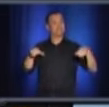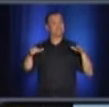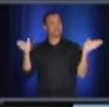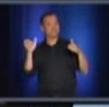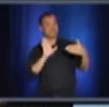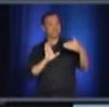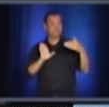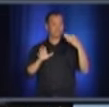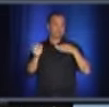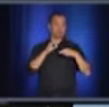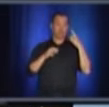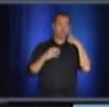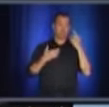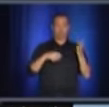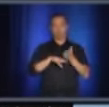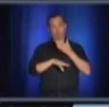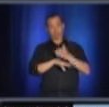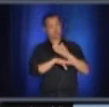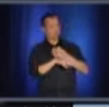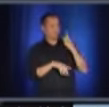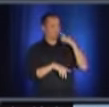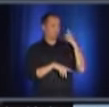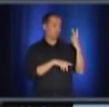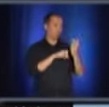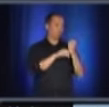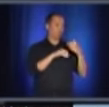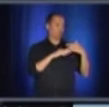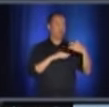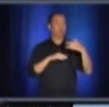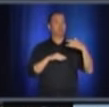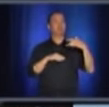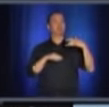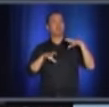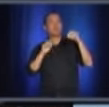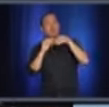à construire, plutôt que des années pour une structure complète.